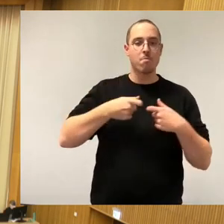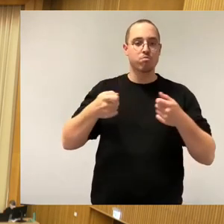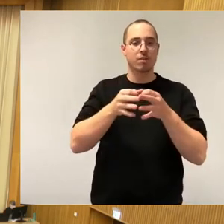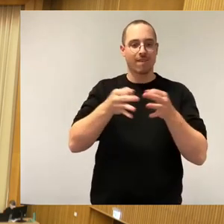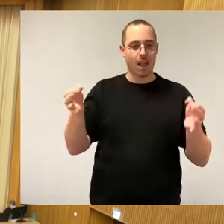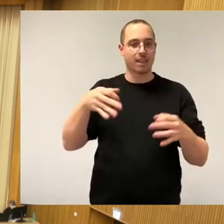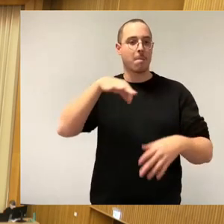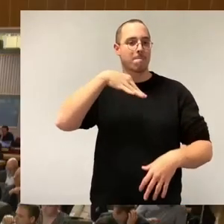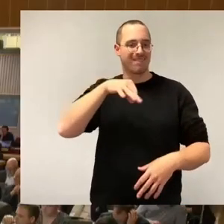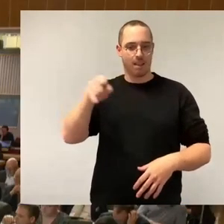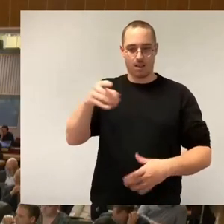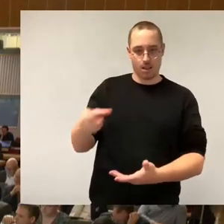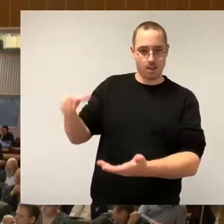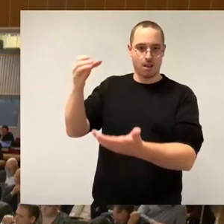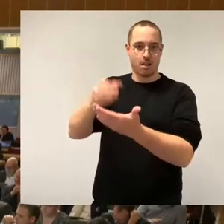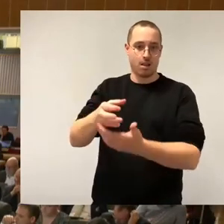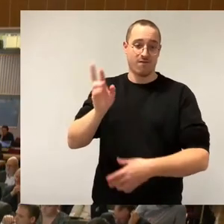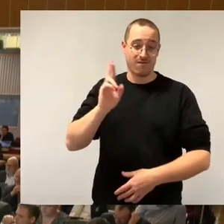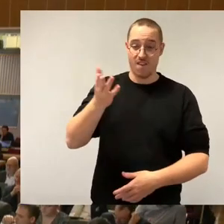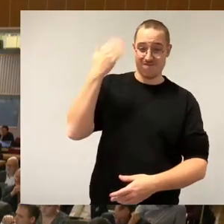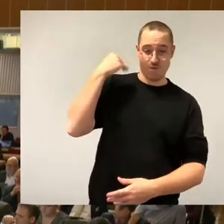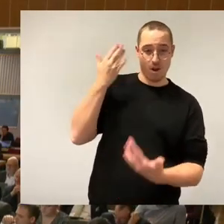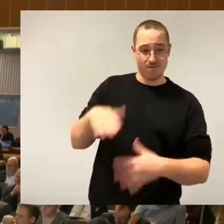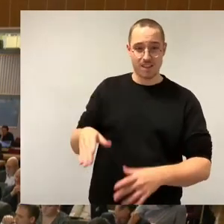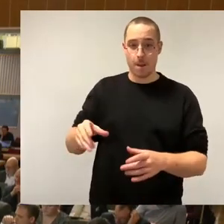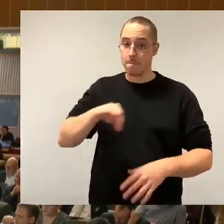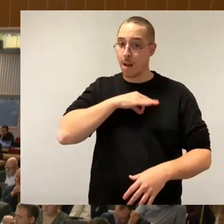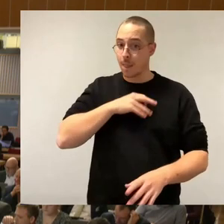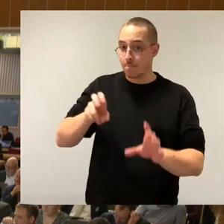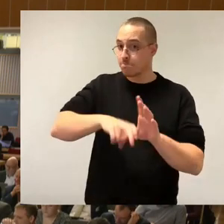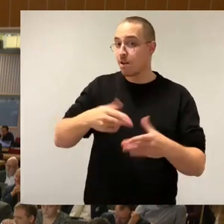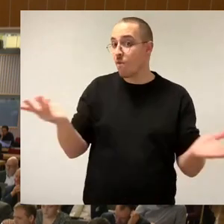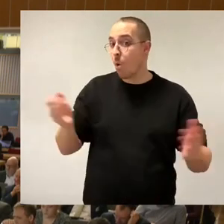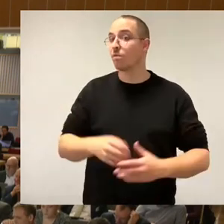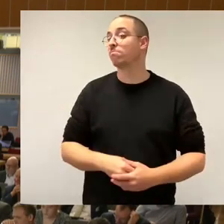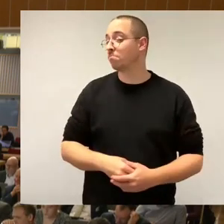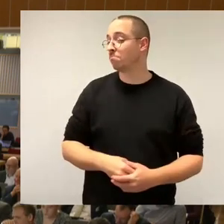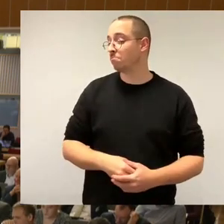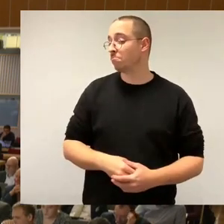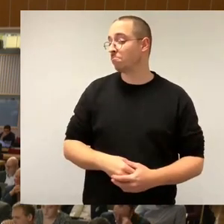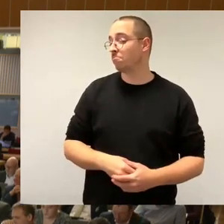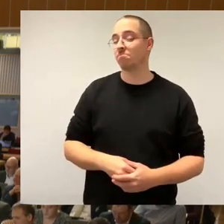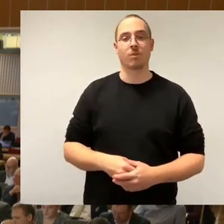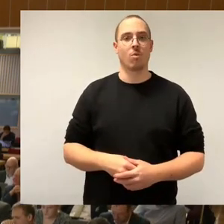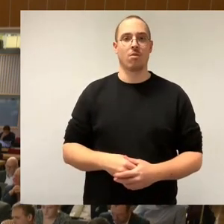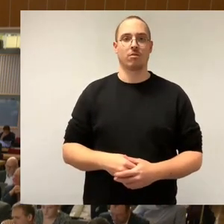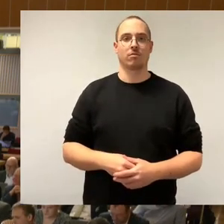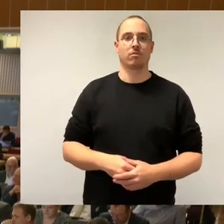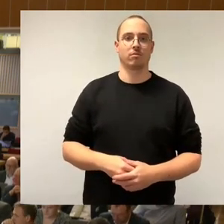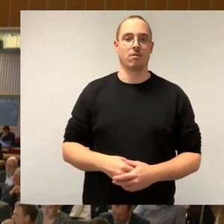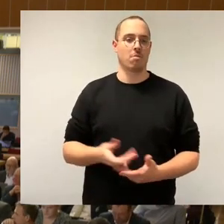Lichty ja selbst gesagt, dass der Redebeitrag wie so oft konservativ und aus seiner Sicht neoliberal war. Ich wusste nicht, dass das eine Ausrichtung